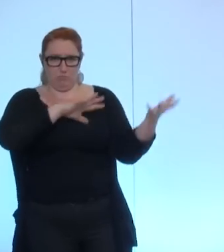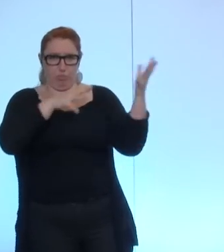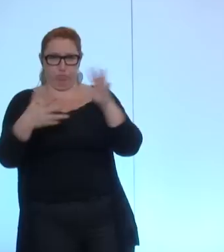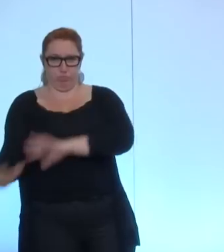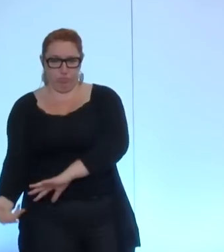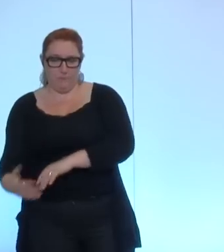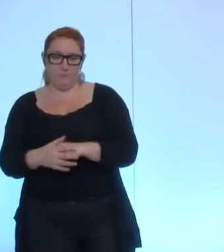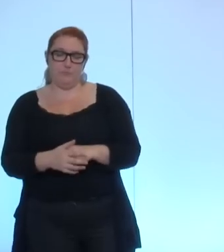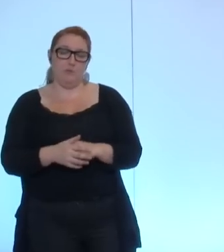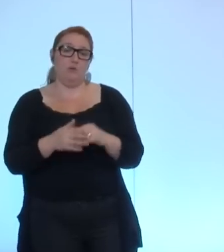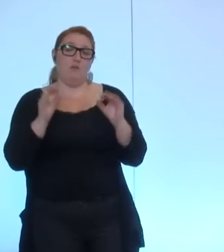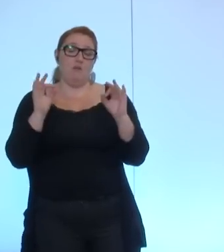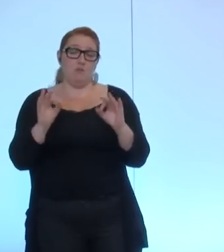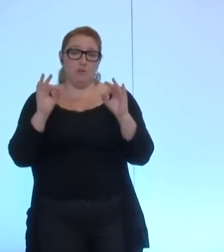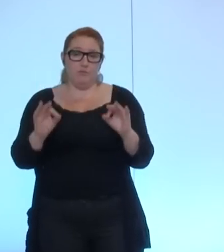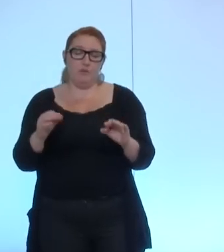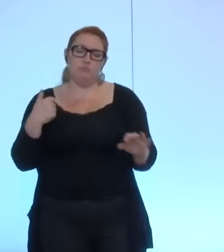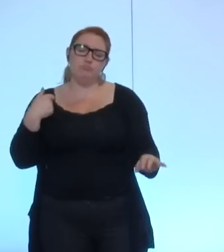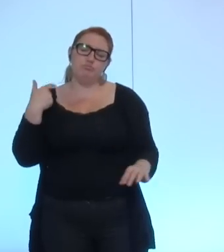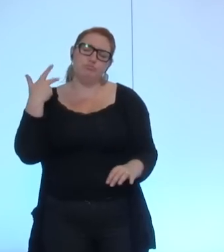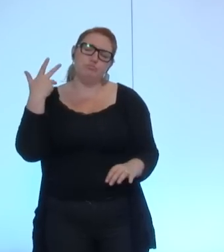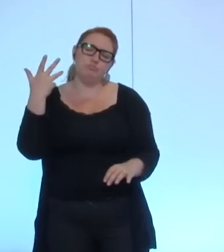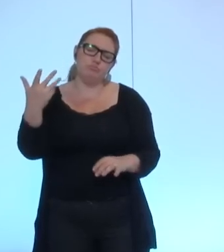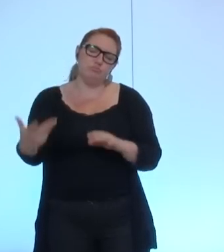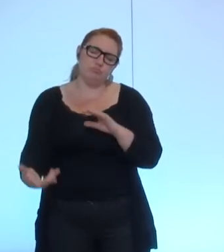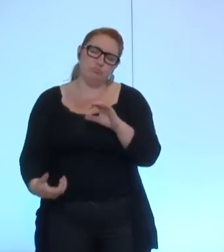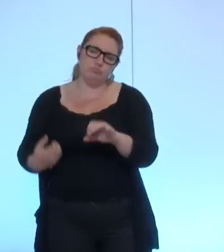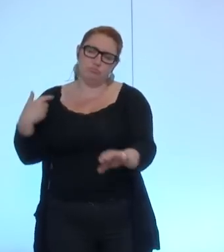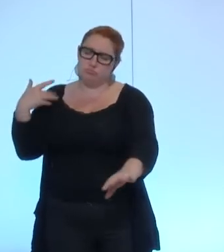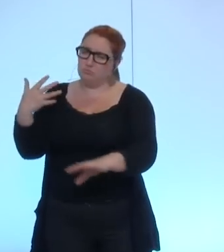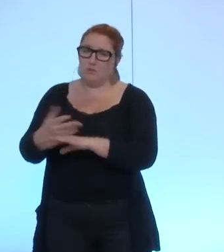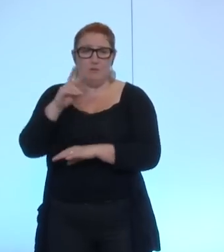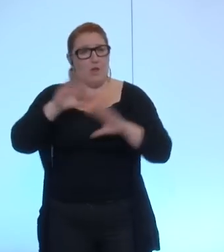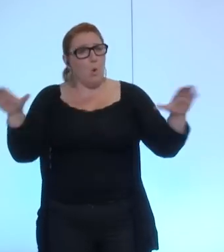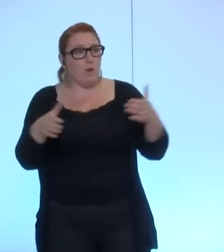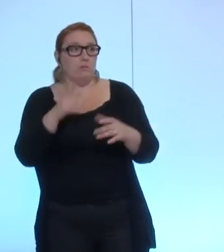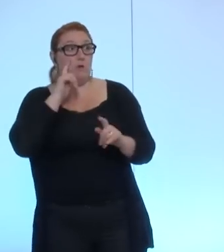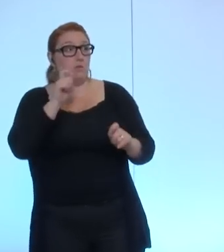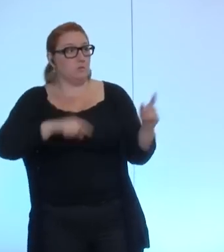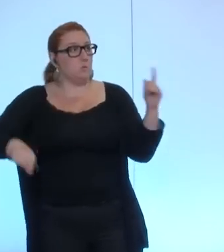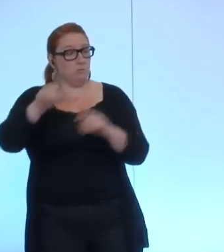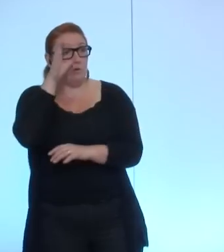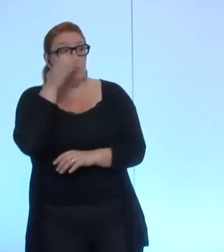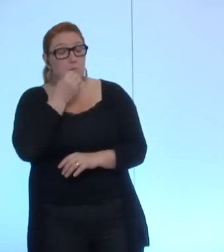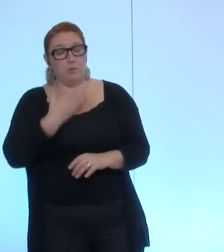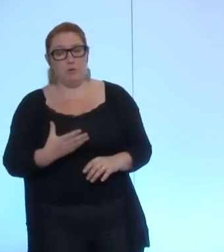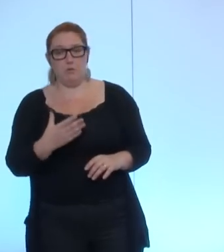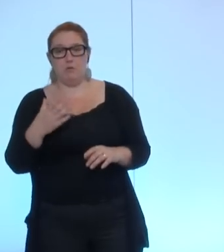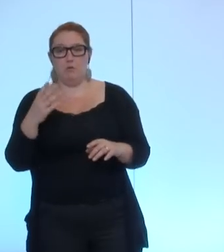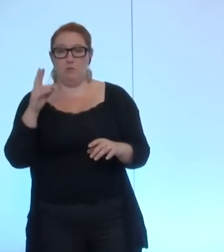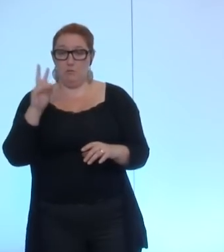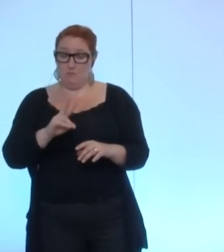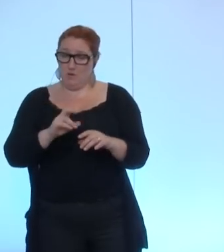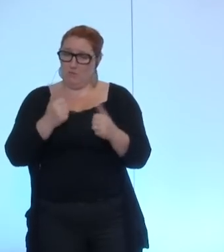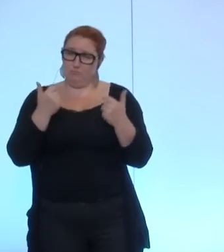combien de fois en effet n'avons-nous pas collectivement je veux bien que ce soit entendu alerté sur la nécessité